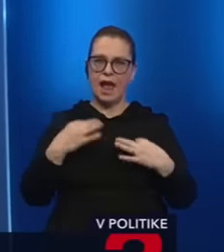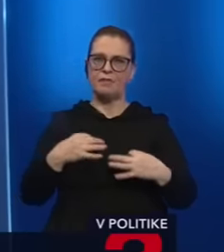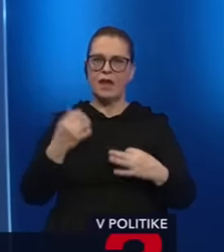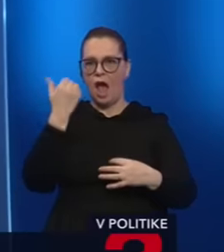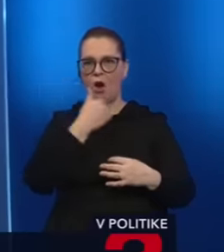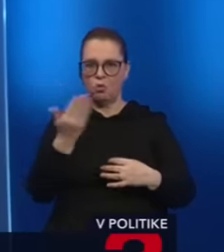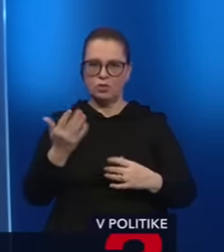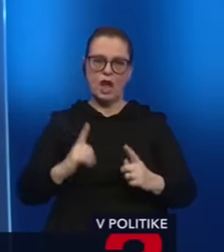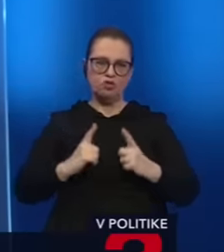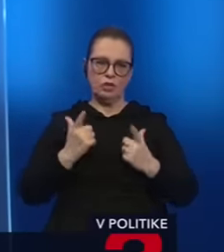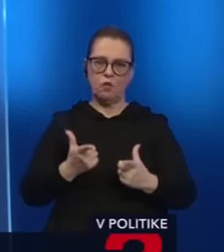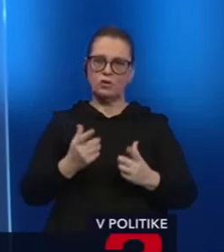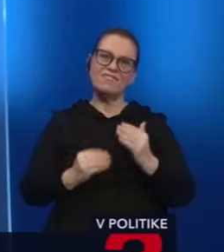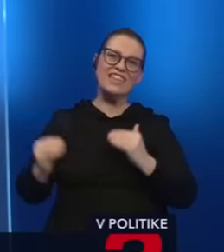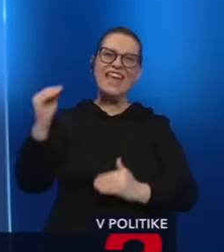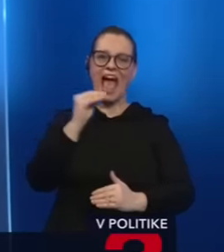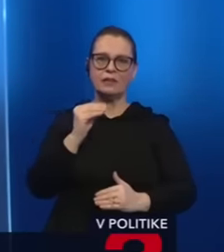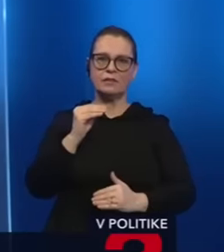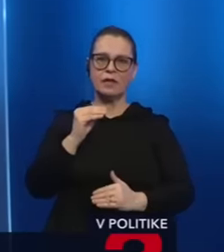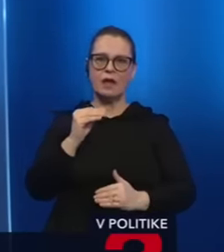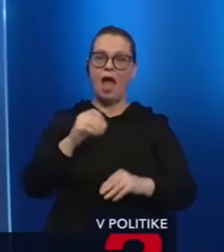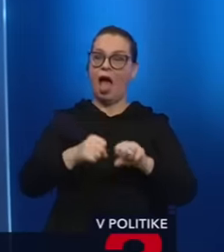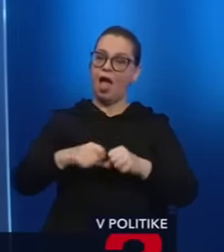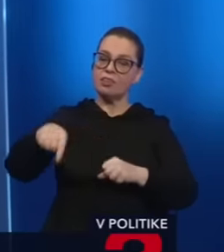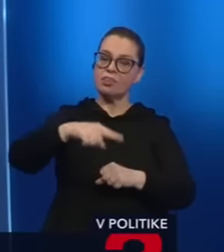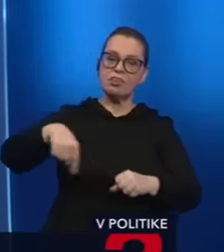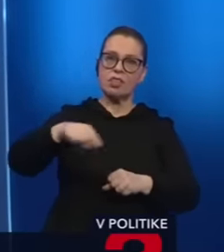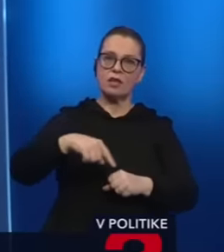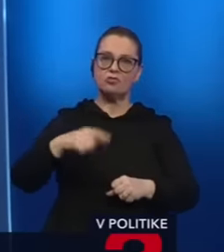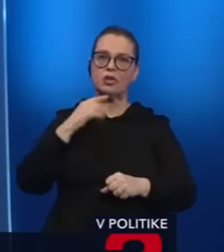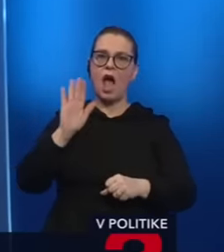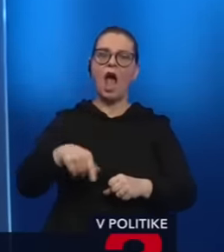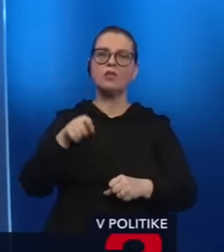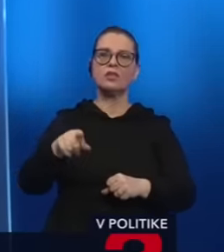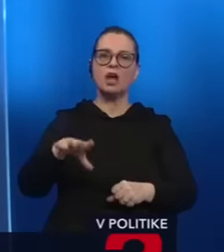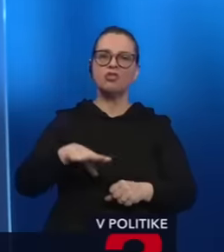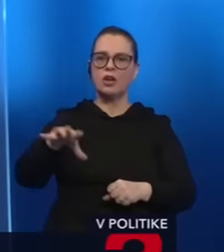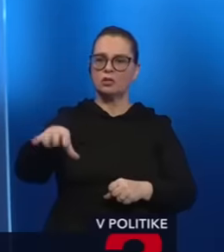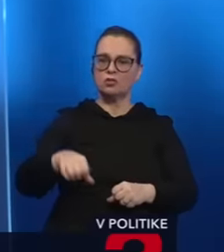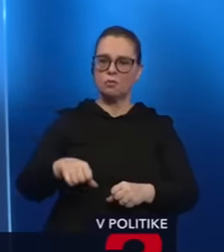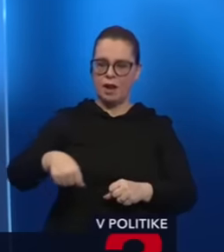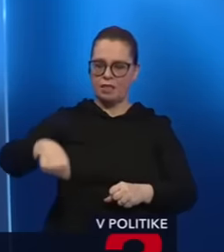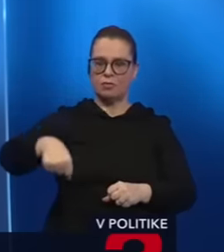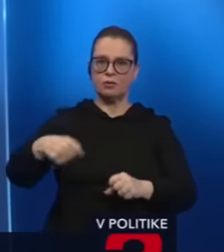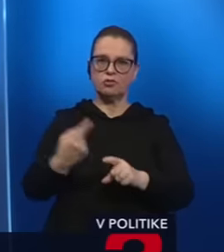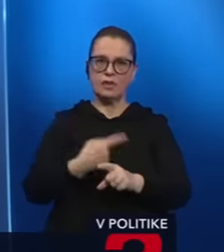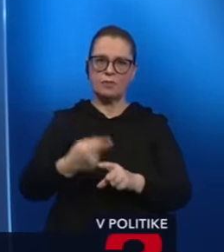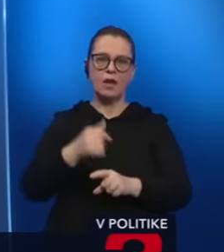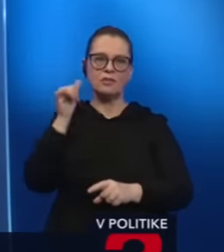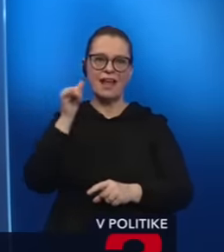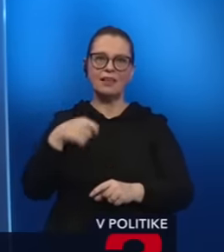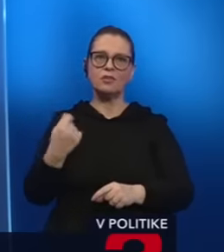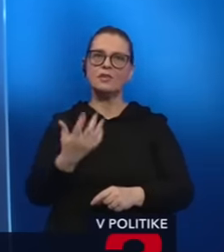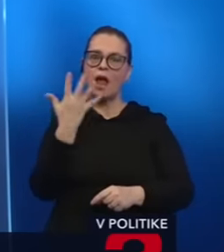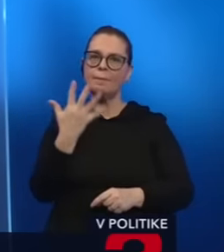a životy a ničiť ich za to, že ako tá pani, zobrala kabelu zemiakov a zeleniny, dostala